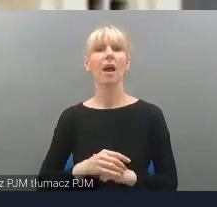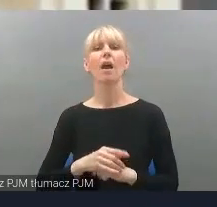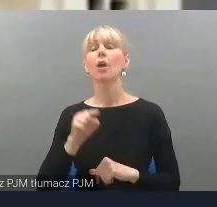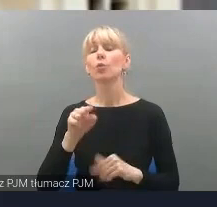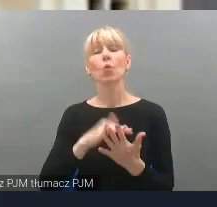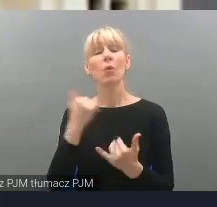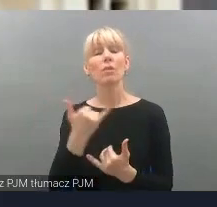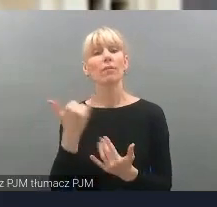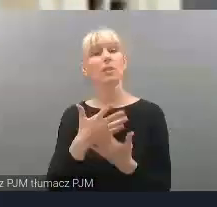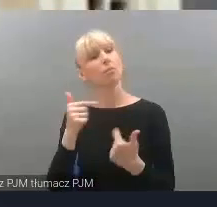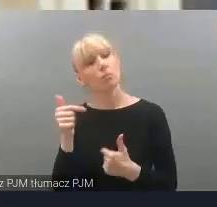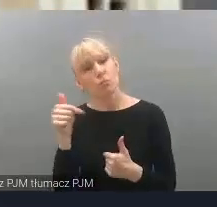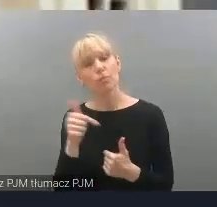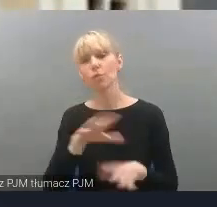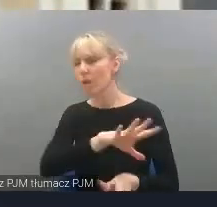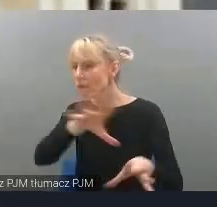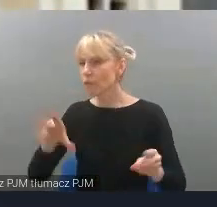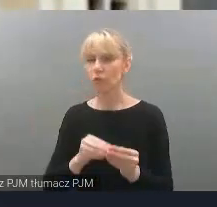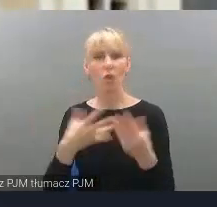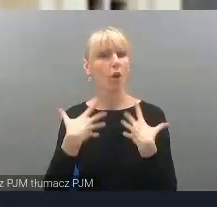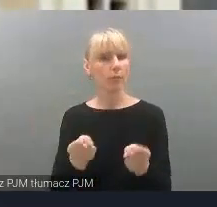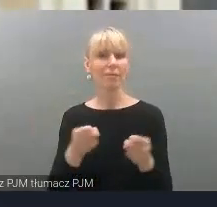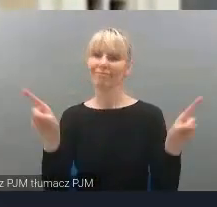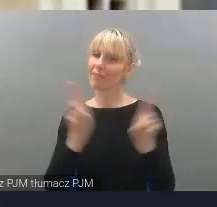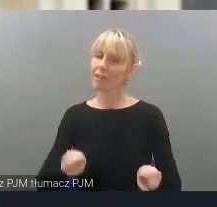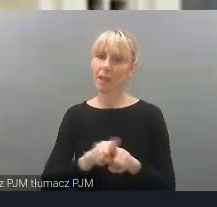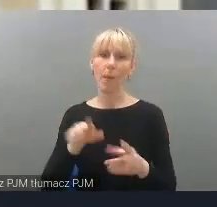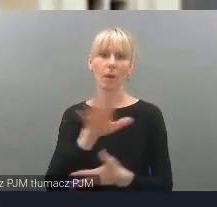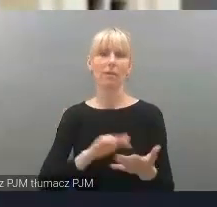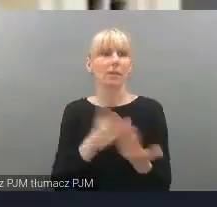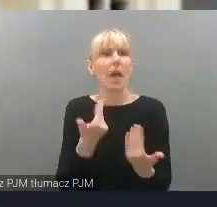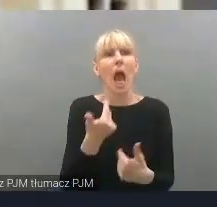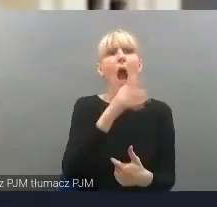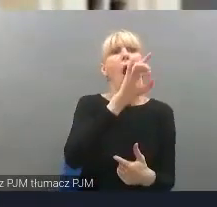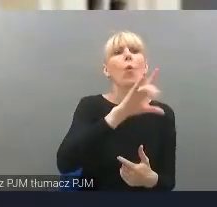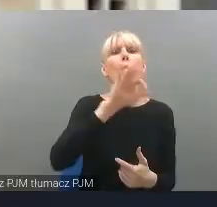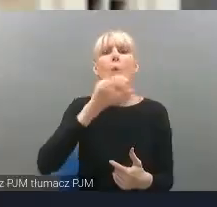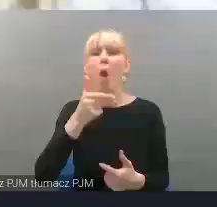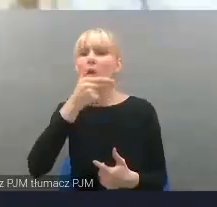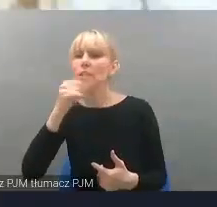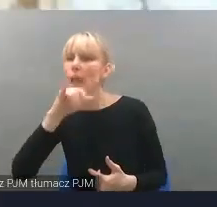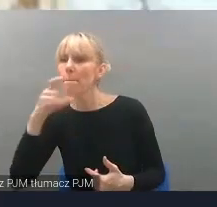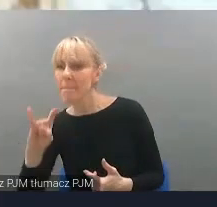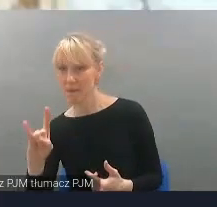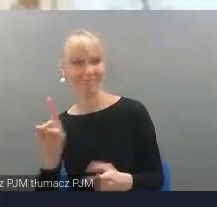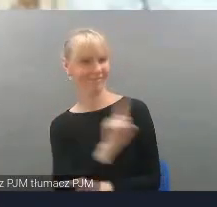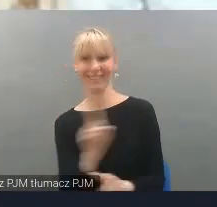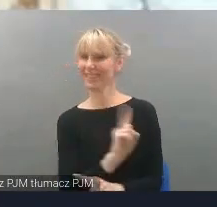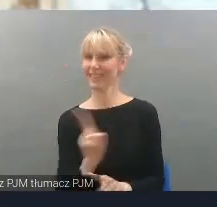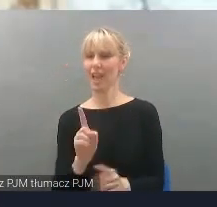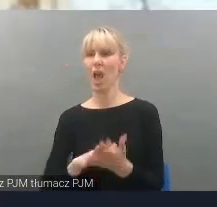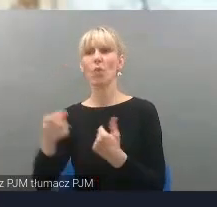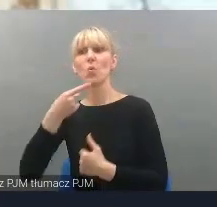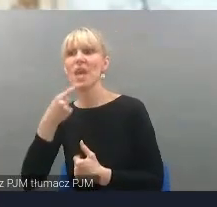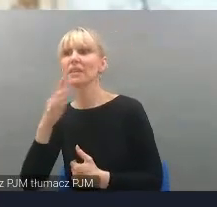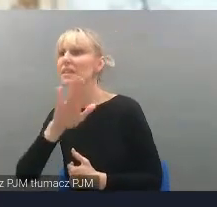odebierać świat, bo to nie znaczy, to tak, prawda, kiedyś powszechnie mówią się głuchoniemi. No nie ma czegoś tak, jak głuchoniemy. Są ludzie głusi, ale oni mają swój język.